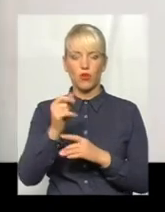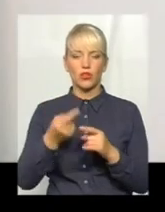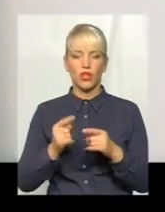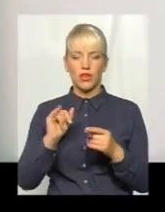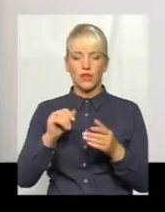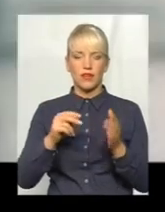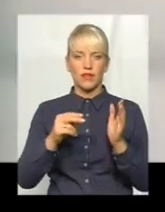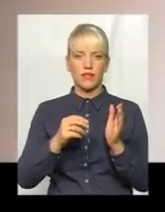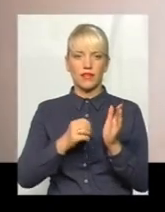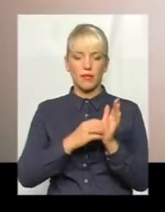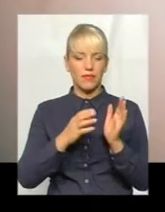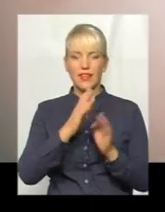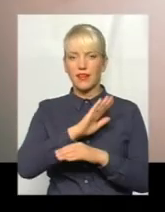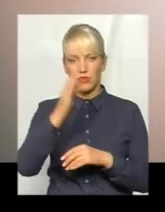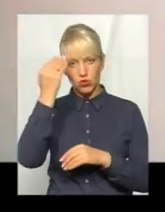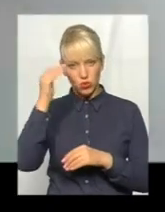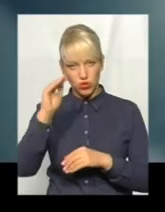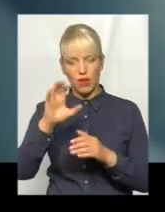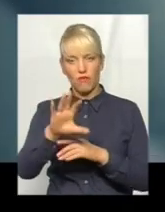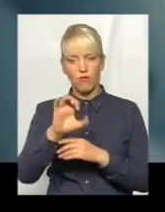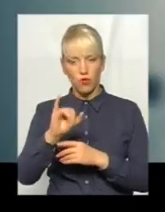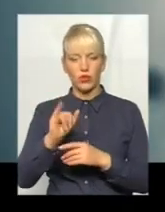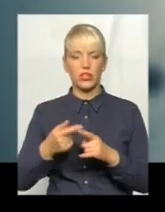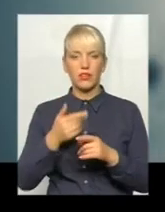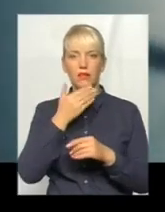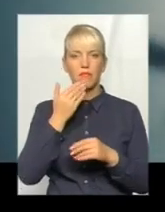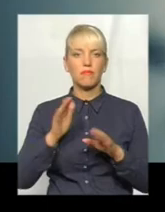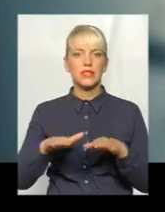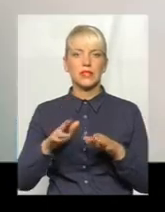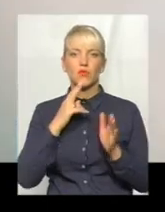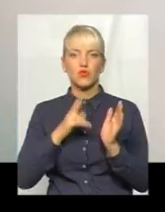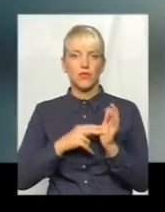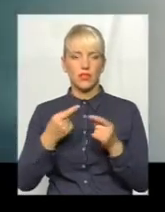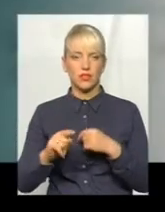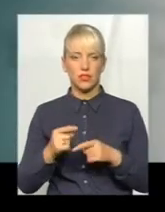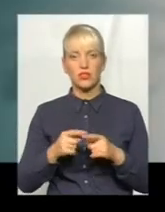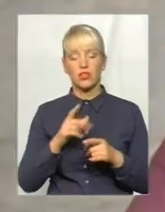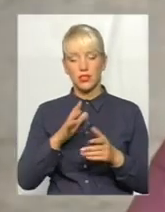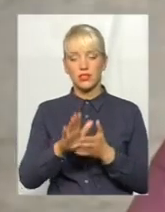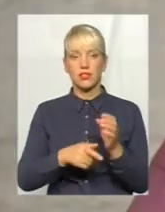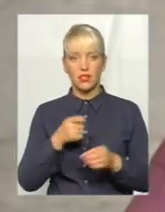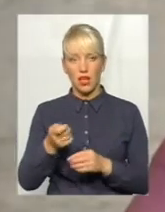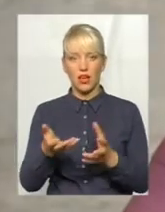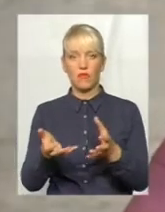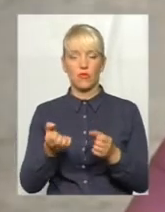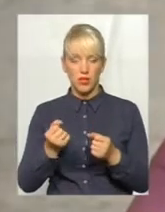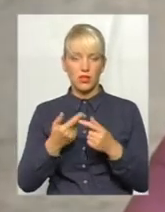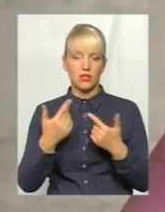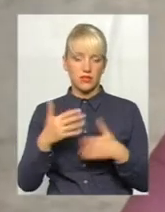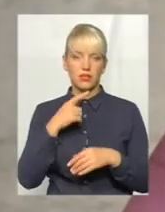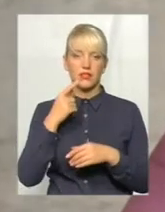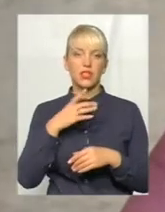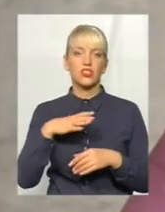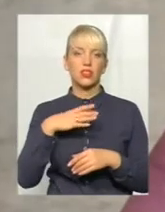інше місце проживання. У фінансовій установі заяву прийняли. Наказали чекати відповіді. Ми чекали відповіді місяць,